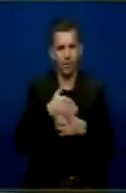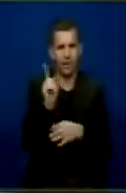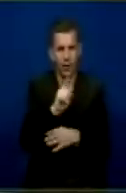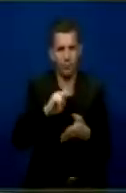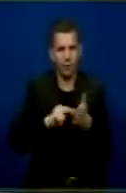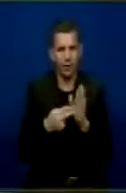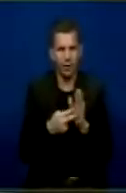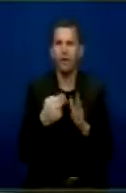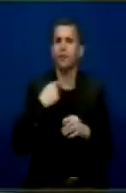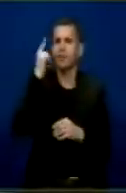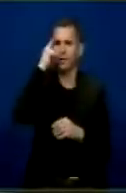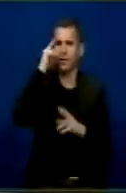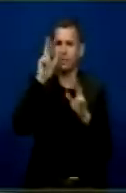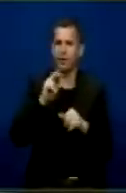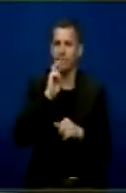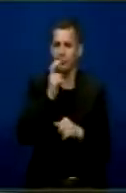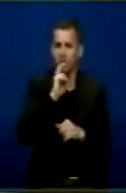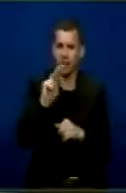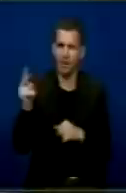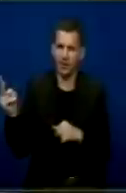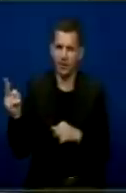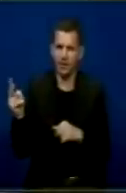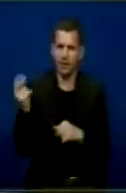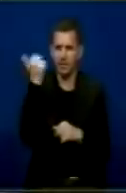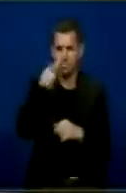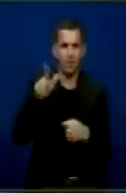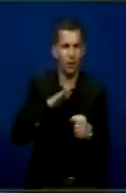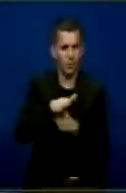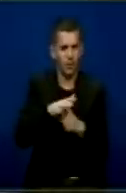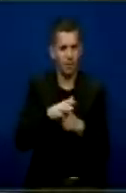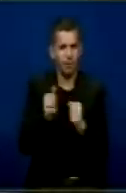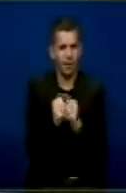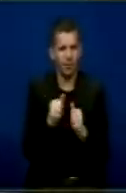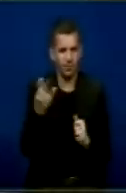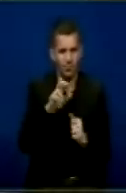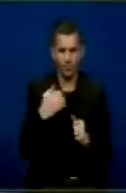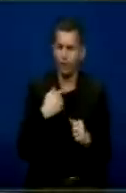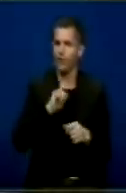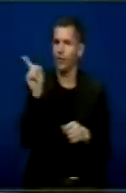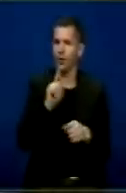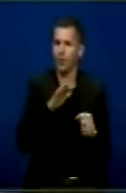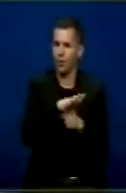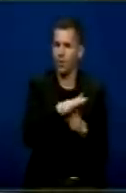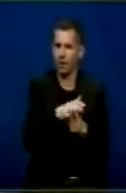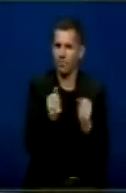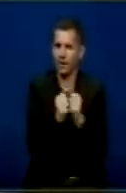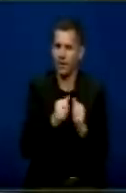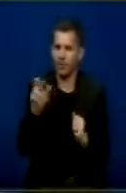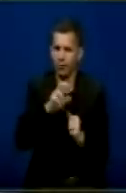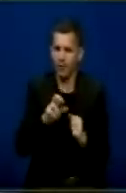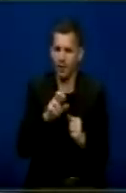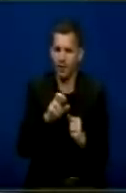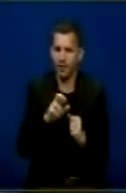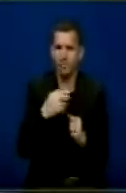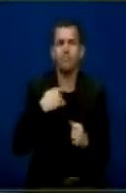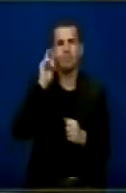e disë që do të ketash deklarimet nëndryshme nga deputet që thonë që ju e një kundër bashkimit Europian, pro jo që jemi kundër integrimit të për esë në bashkimit Europian,